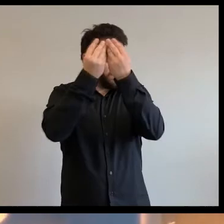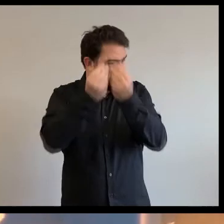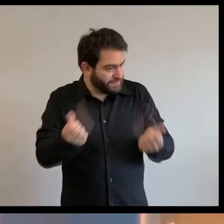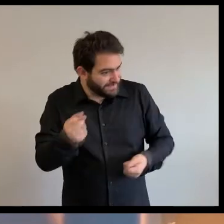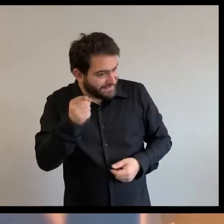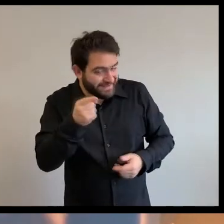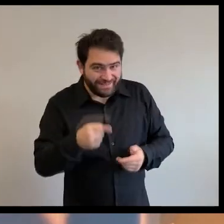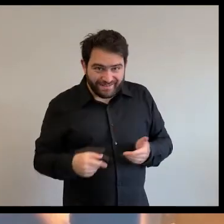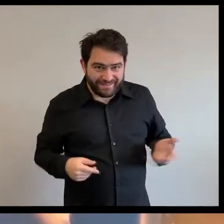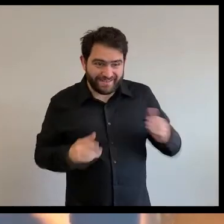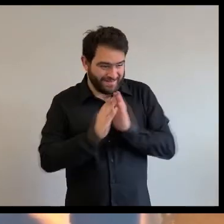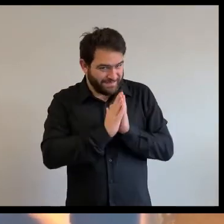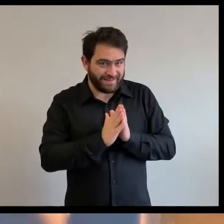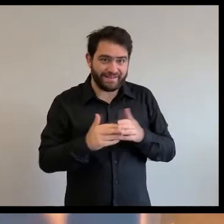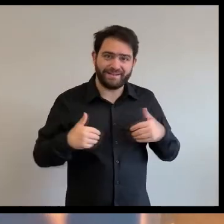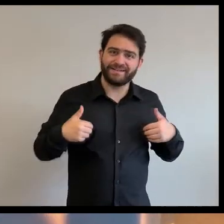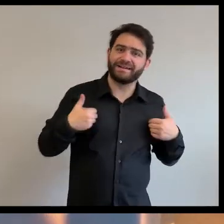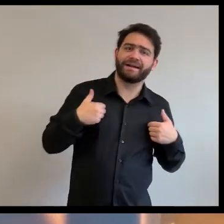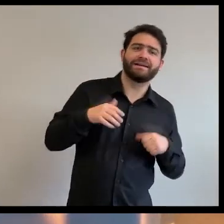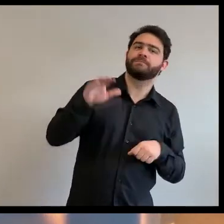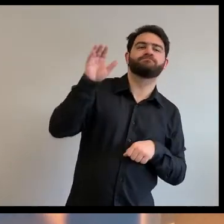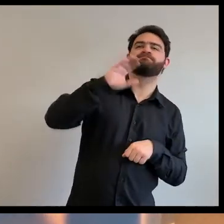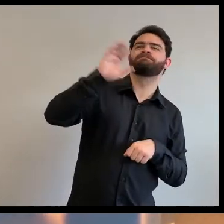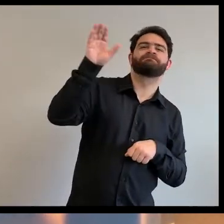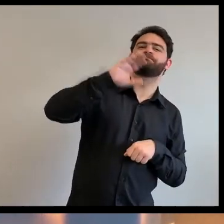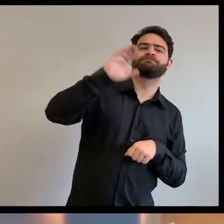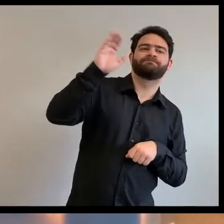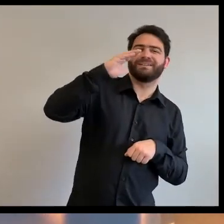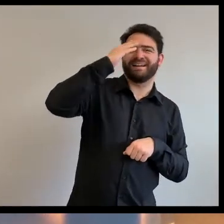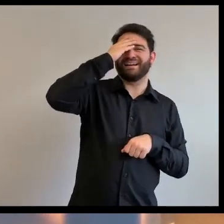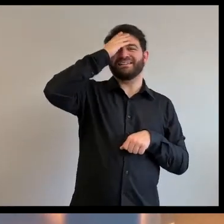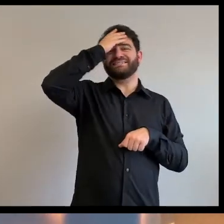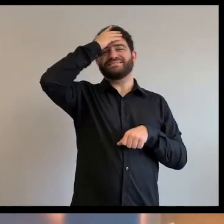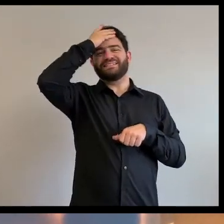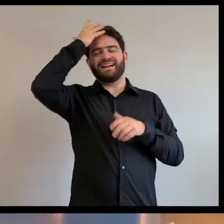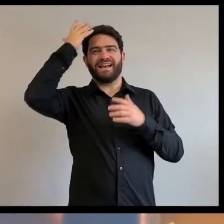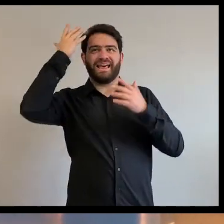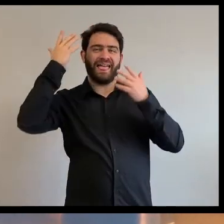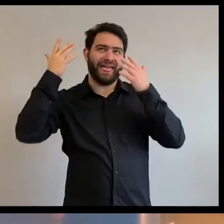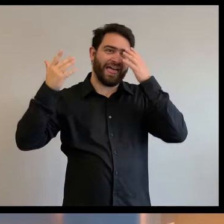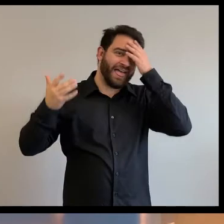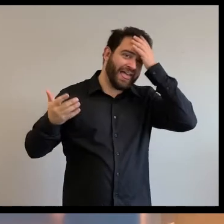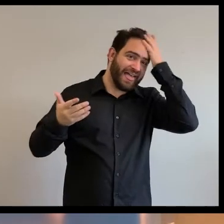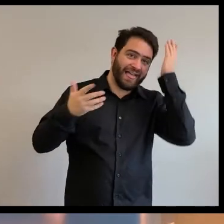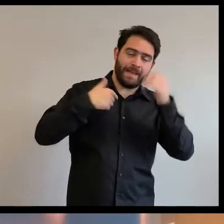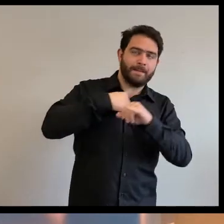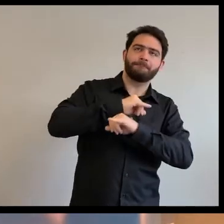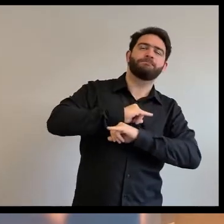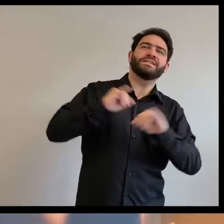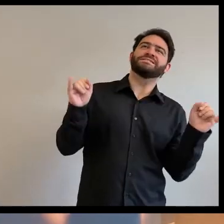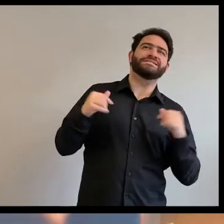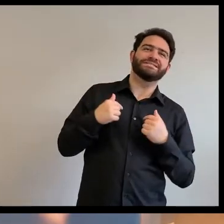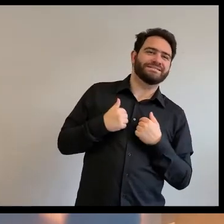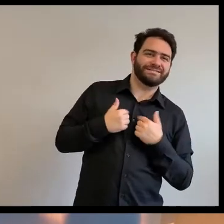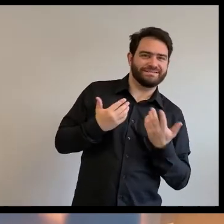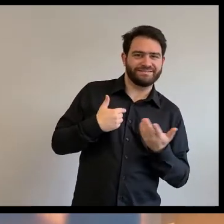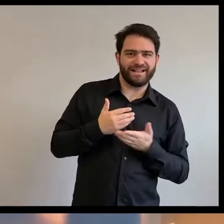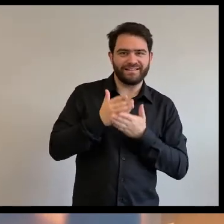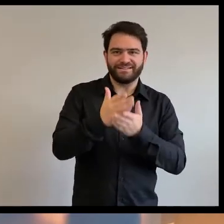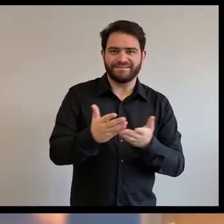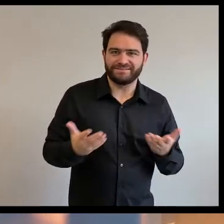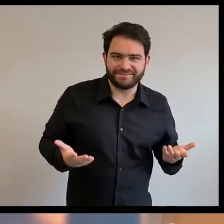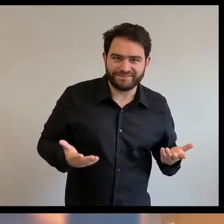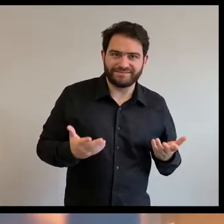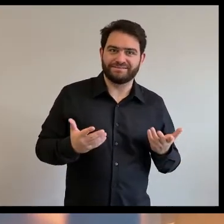chichico, chichico le singe, chichico, bien,